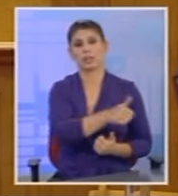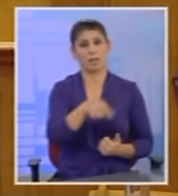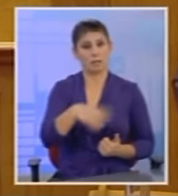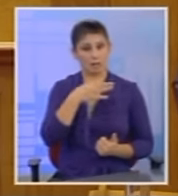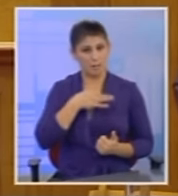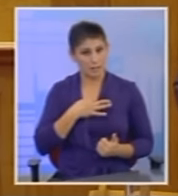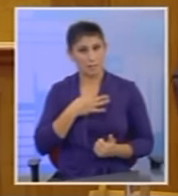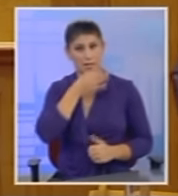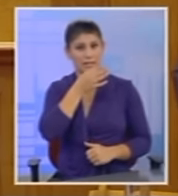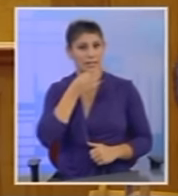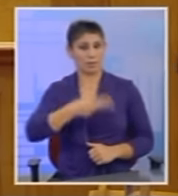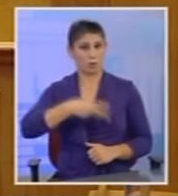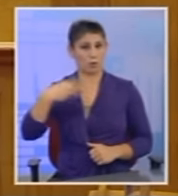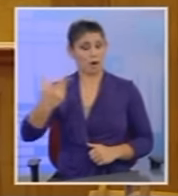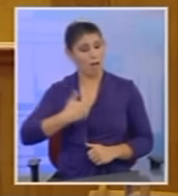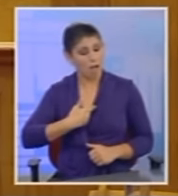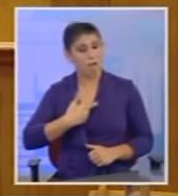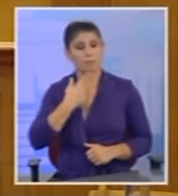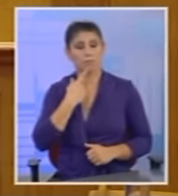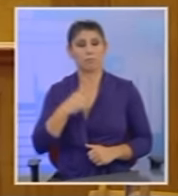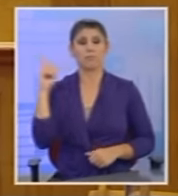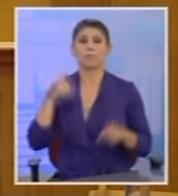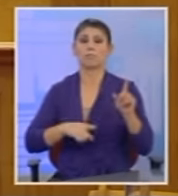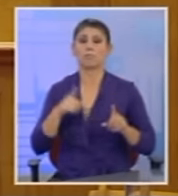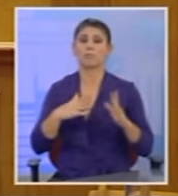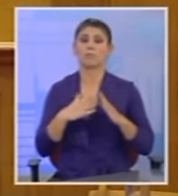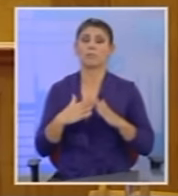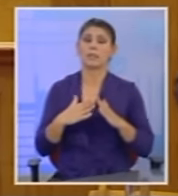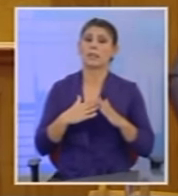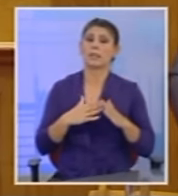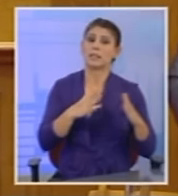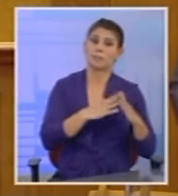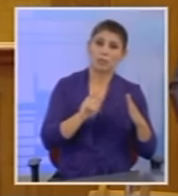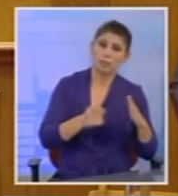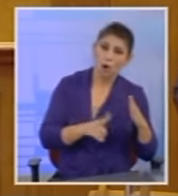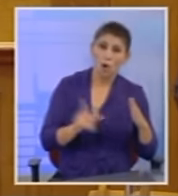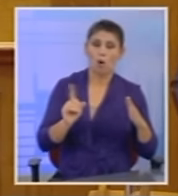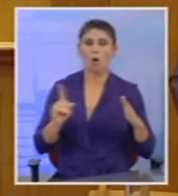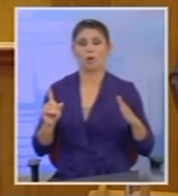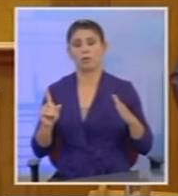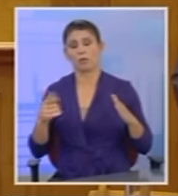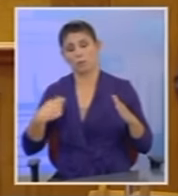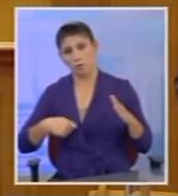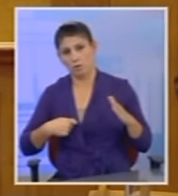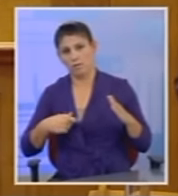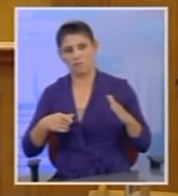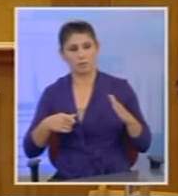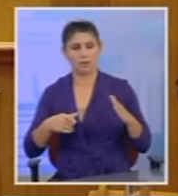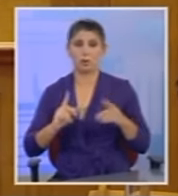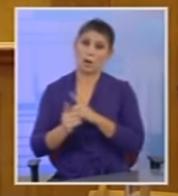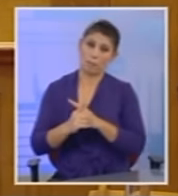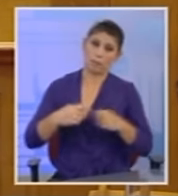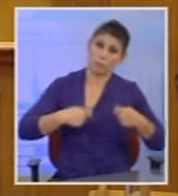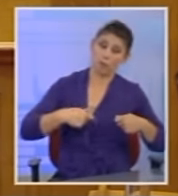του ΣΥΡΙΖΑ, ότι εμείς αναφερόμασταν σε κάποια σπίτια, στα σπίτια των φτωχών και των πλησίων, αυτά είναι μπούρδες, διότι στη